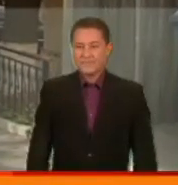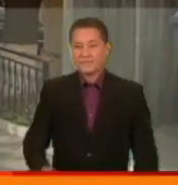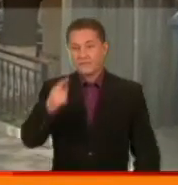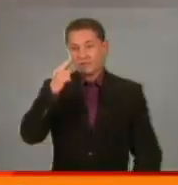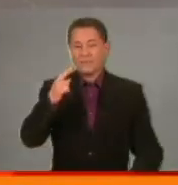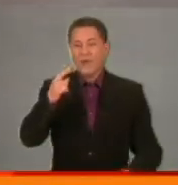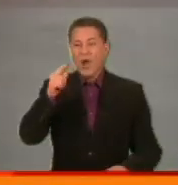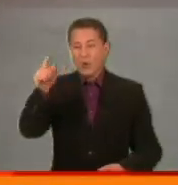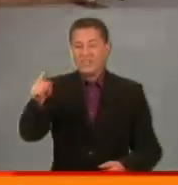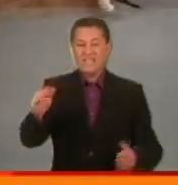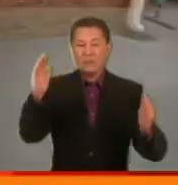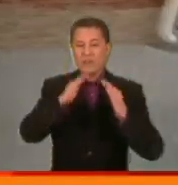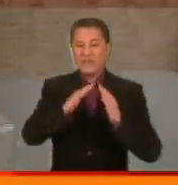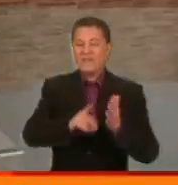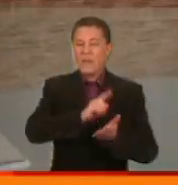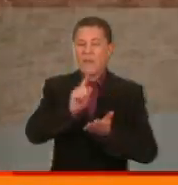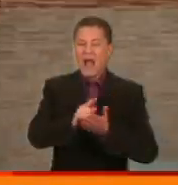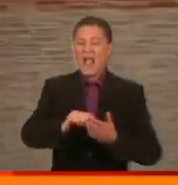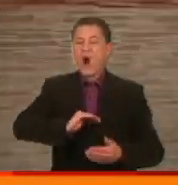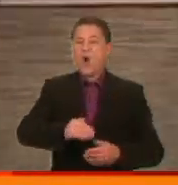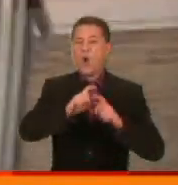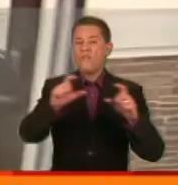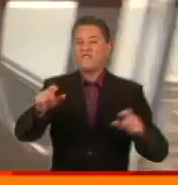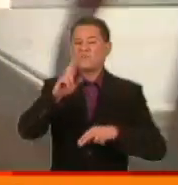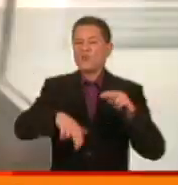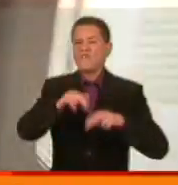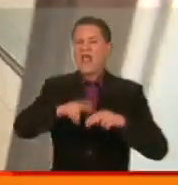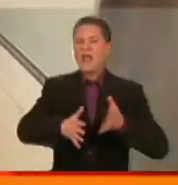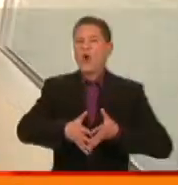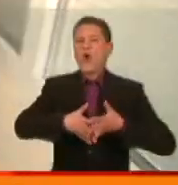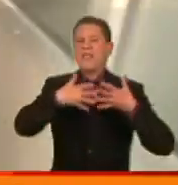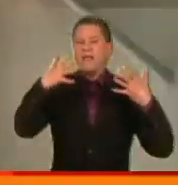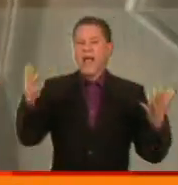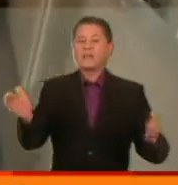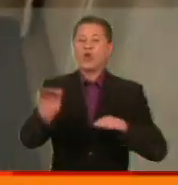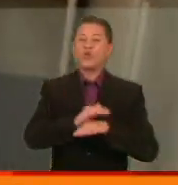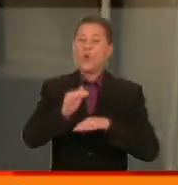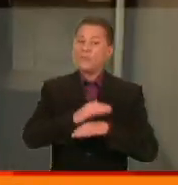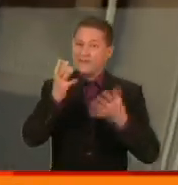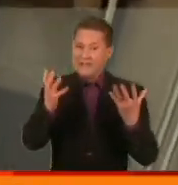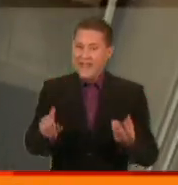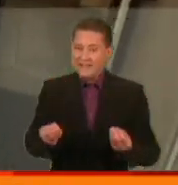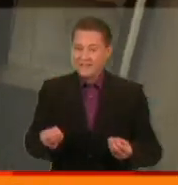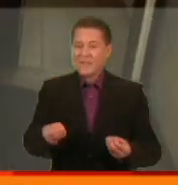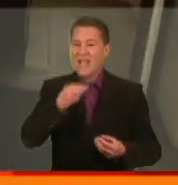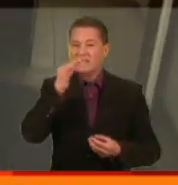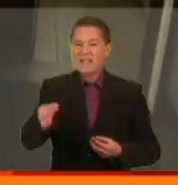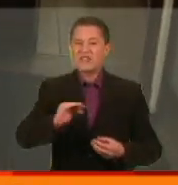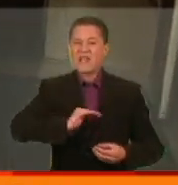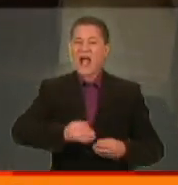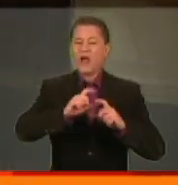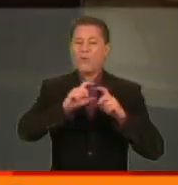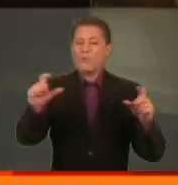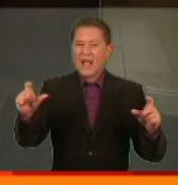будівлі в серед місті Києва має міститися офіс будівельного гіганта. Добрий день. Скажіть, будь ласка, компанія